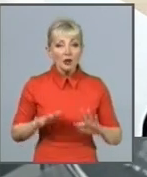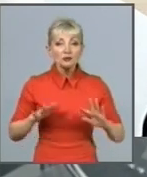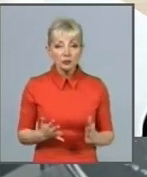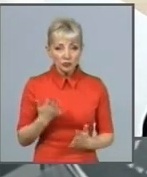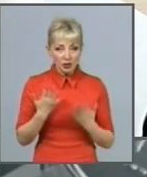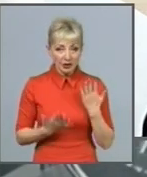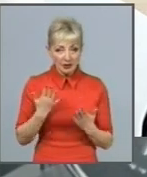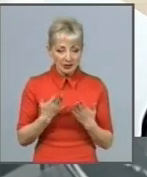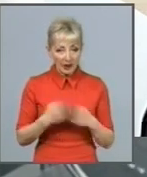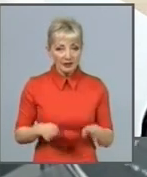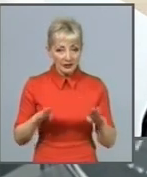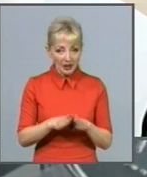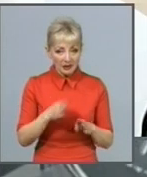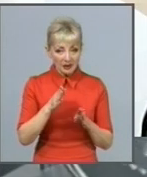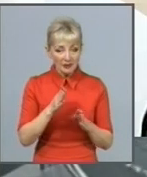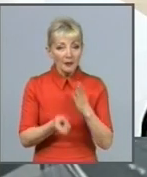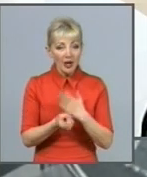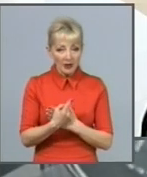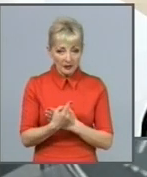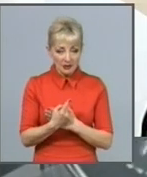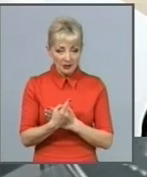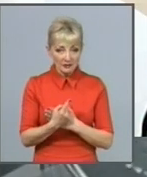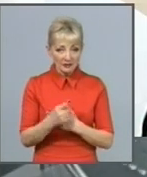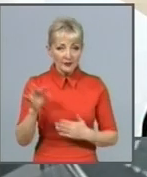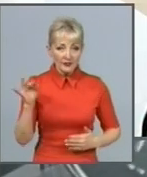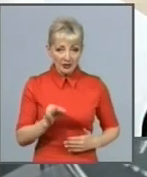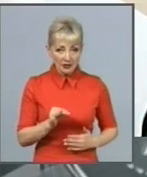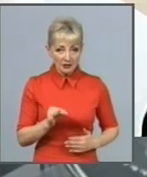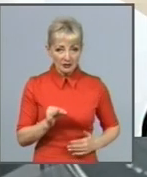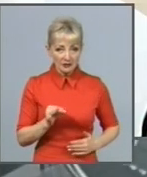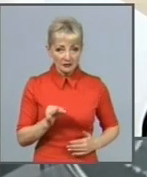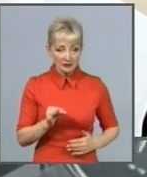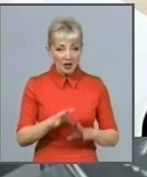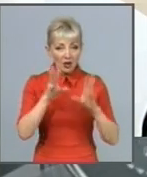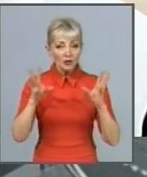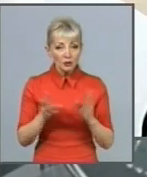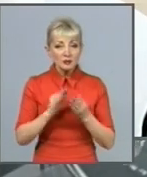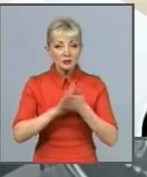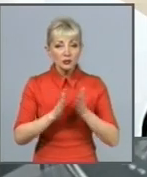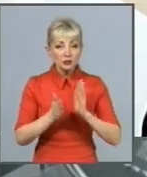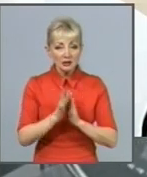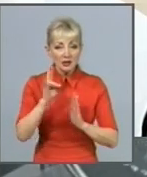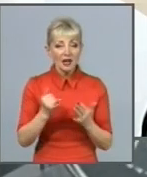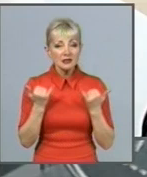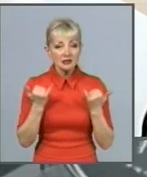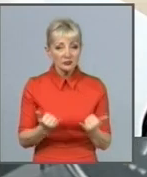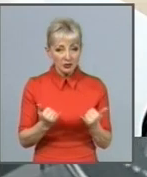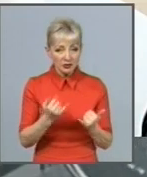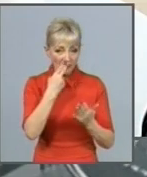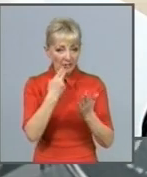заявляться. І загалом ситуація на сьогодні виглядає цілком